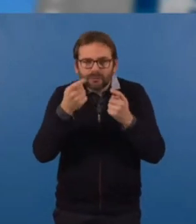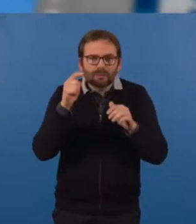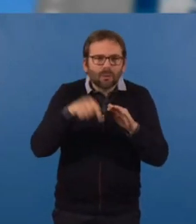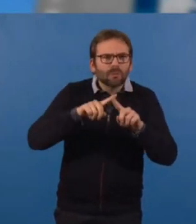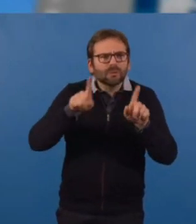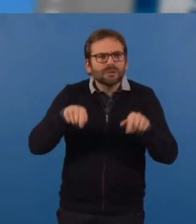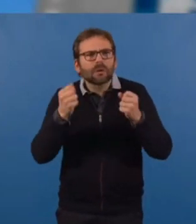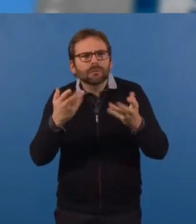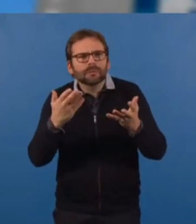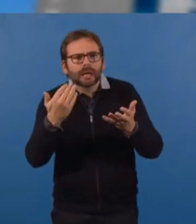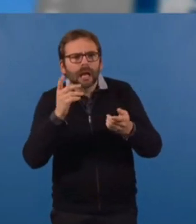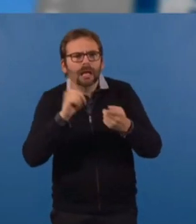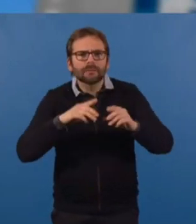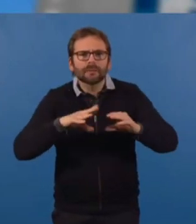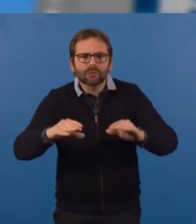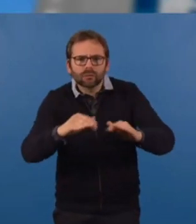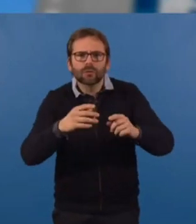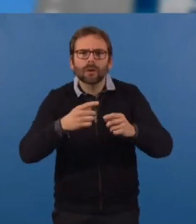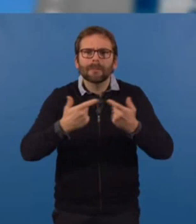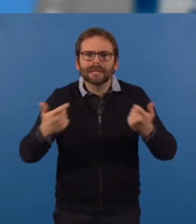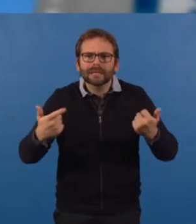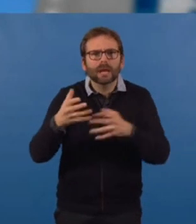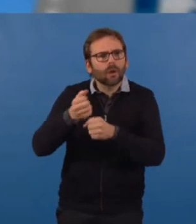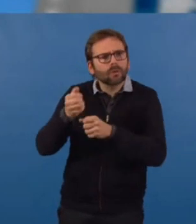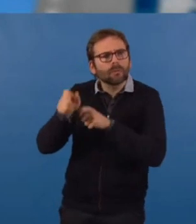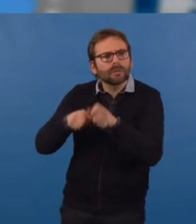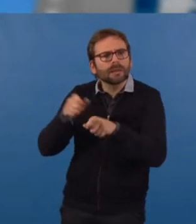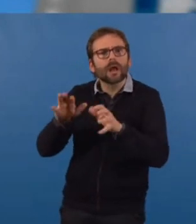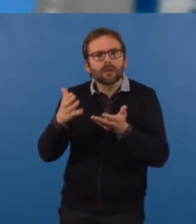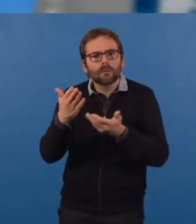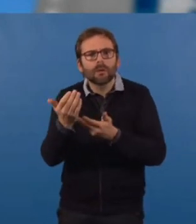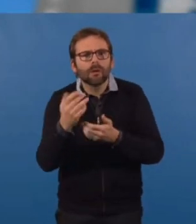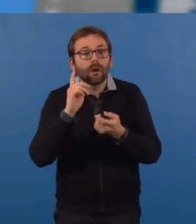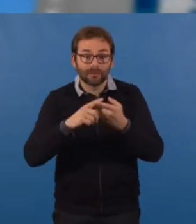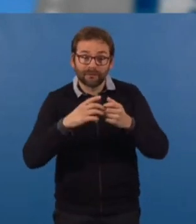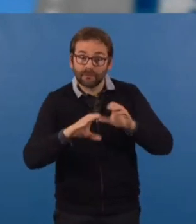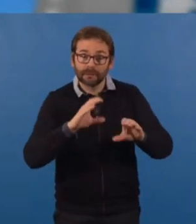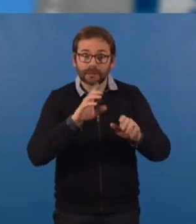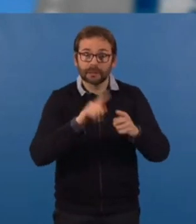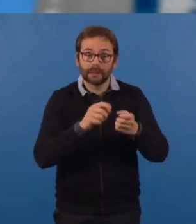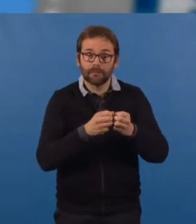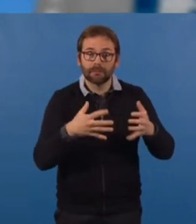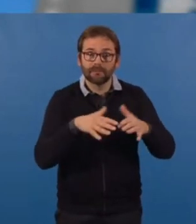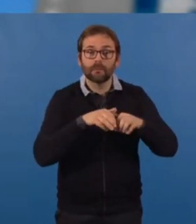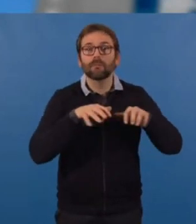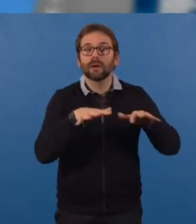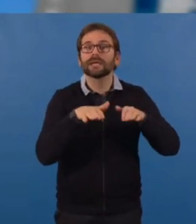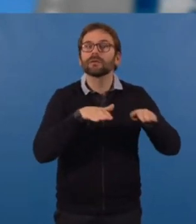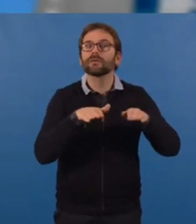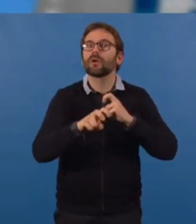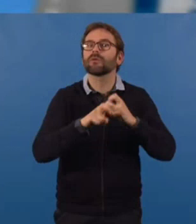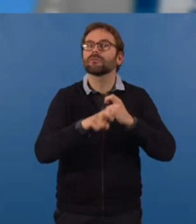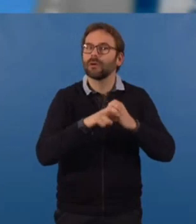budgétaires en termes d'infrastructures, de matériel et de recrutement de personnel qui seront investis pour le développement de ce moyen de transport ferroviaire